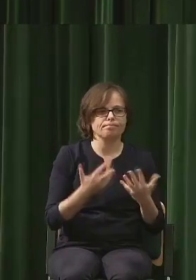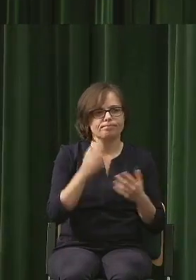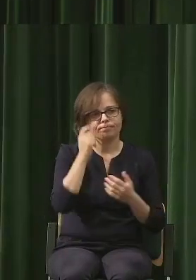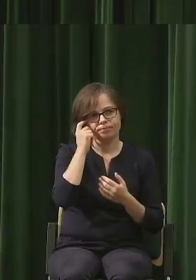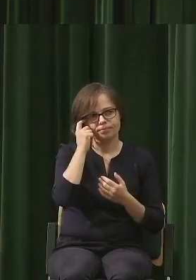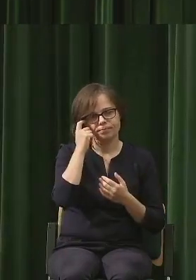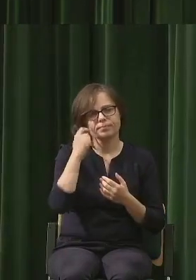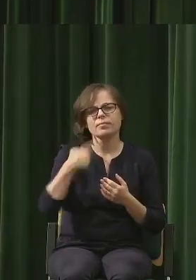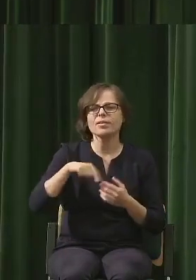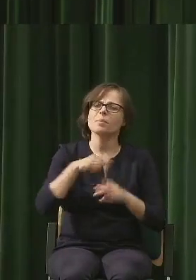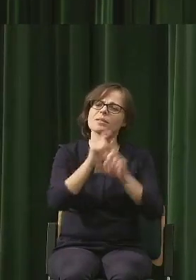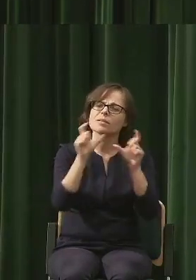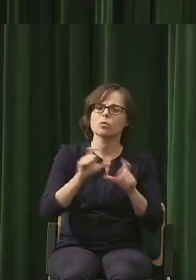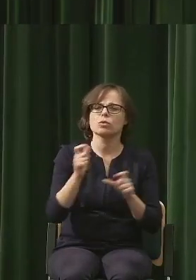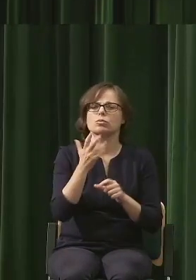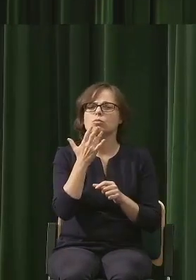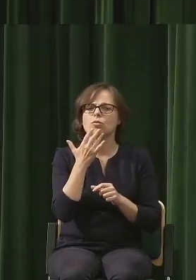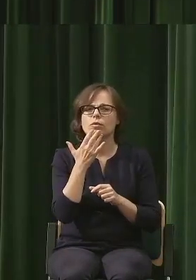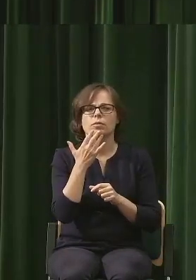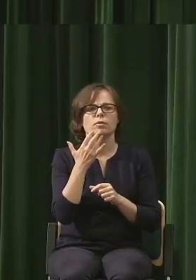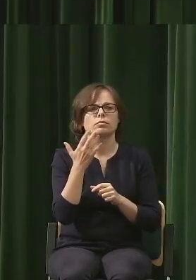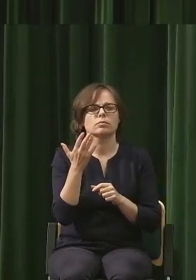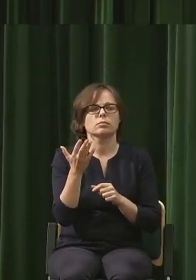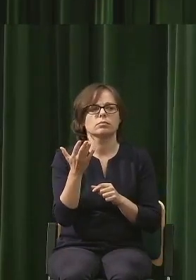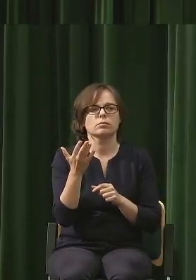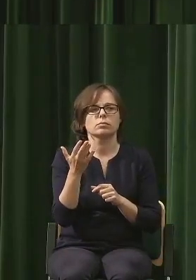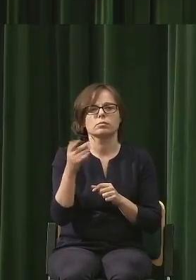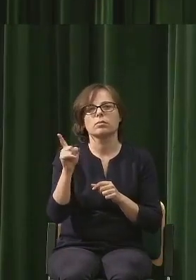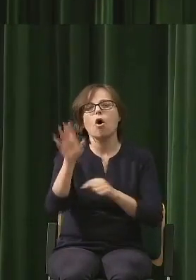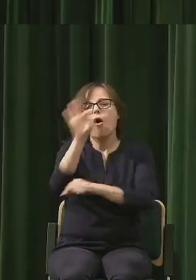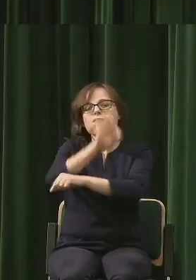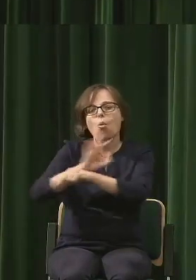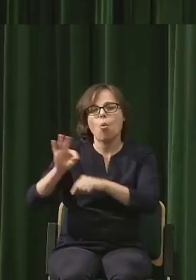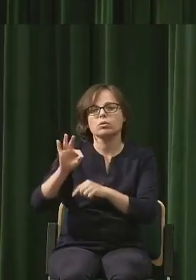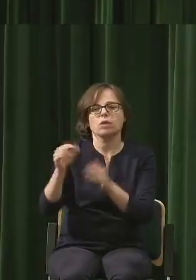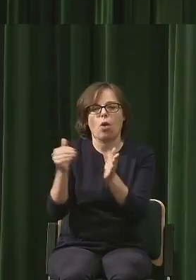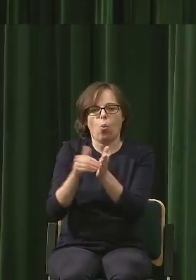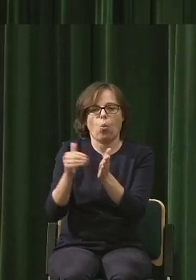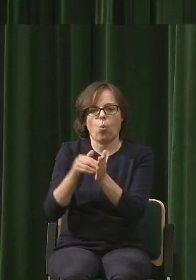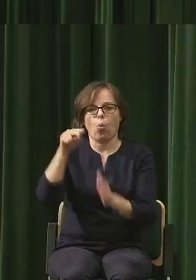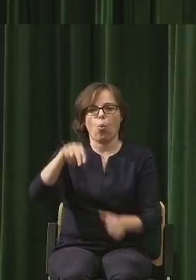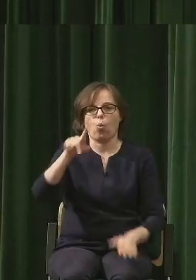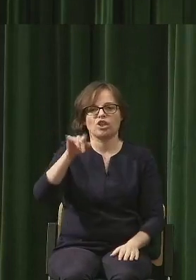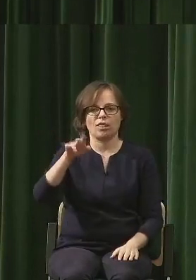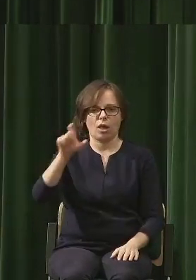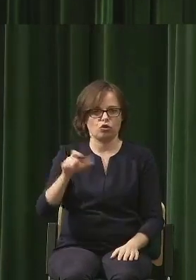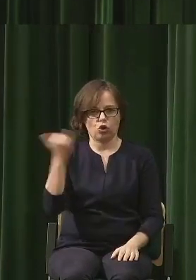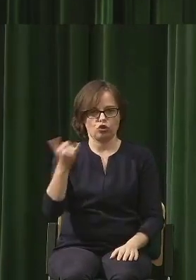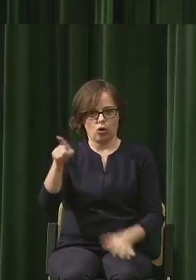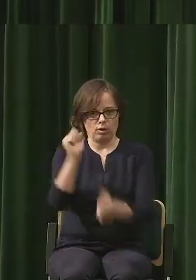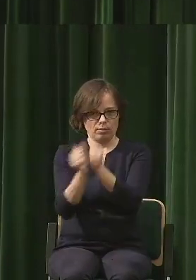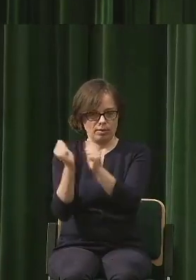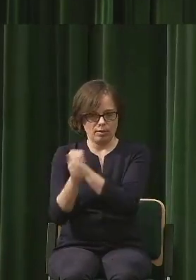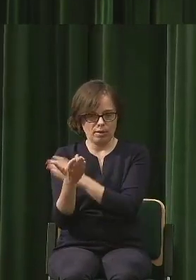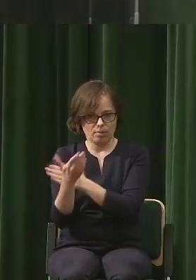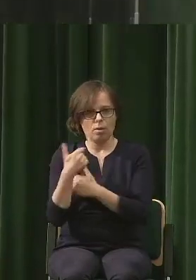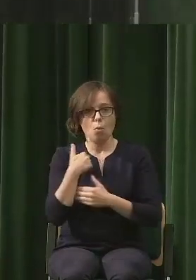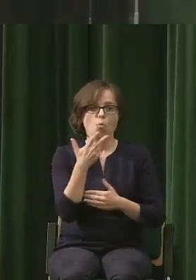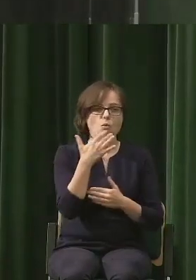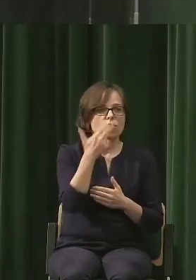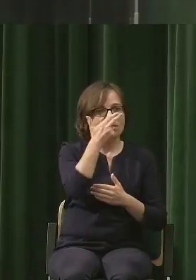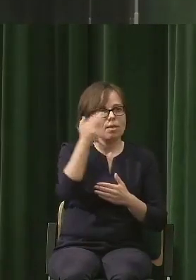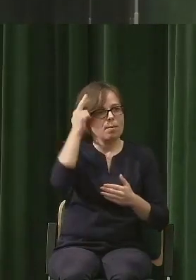cały czas mówimy o majstrowaniu przy funkcji użyteczności, tak? Znaczy mówimy cały czas o racjonalności, tylko staramy się trochę zmodyfikować,